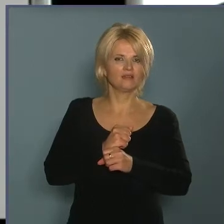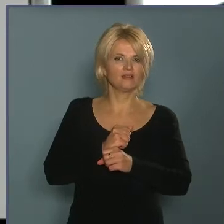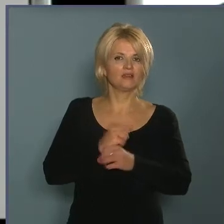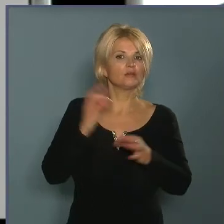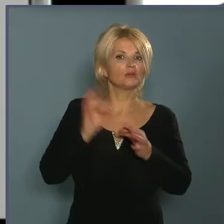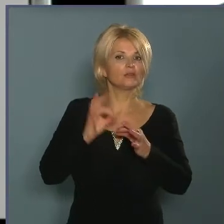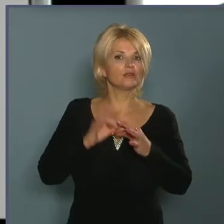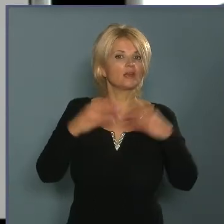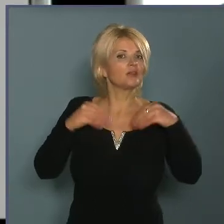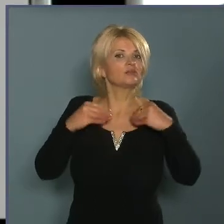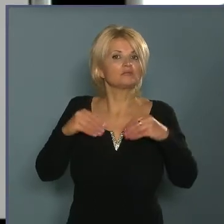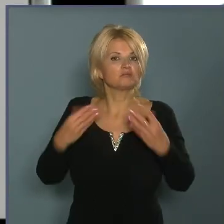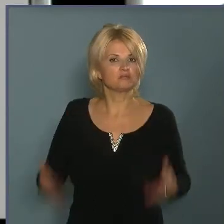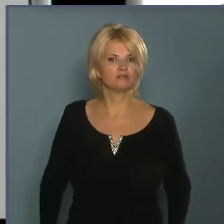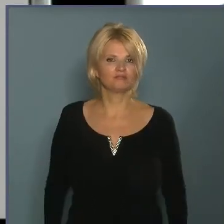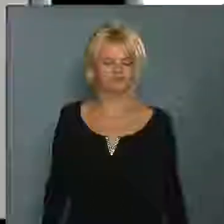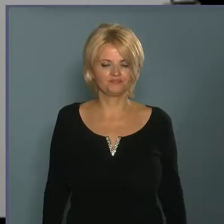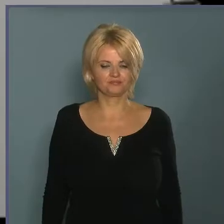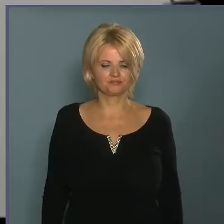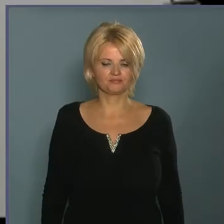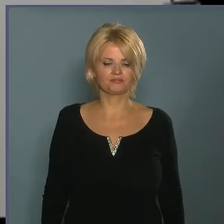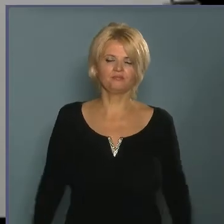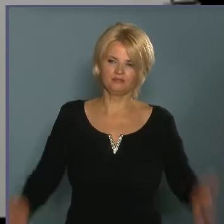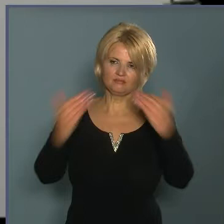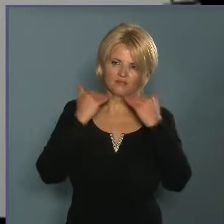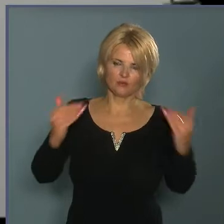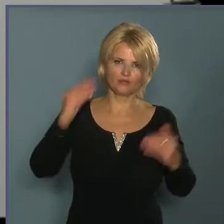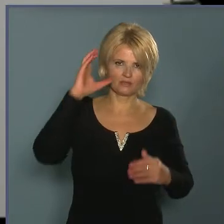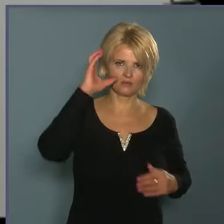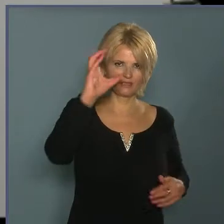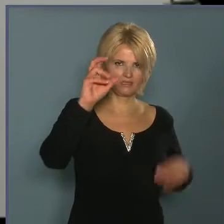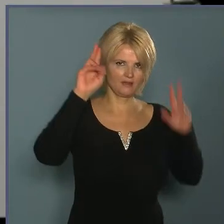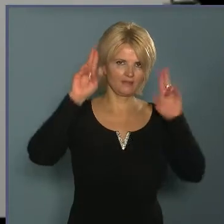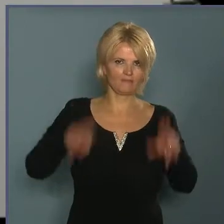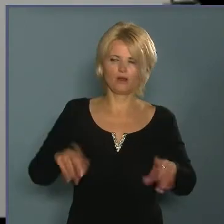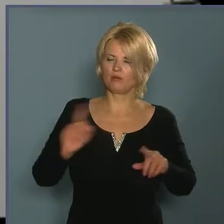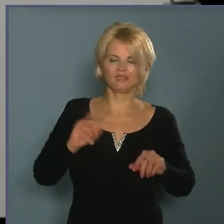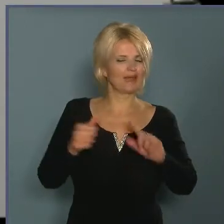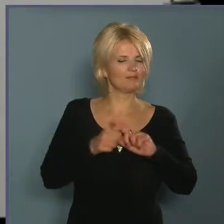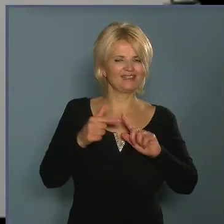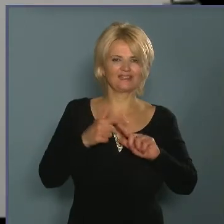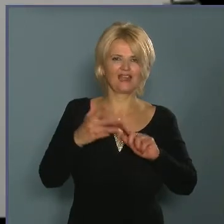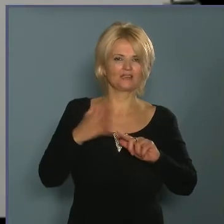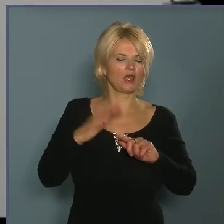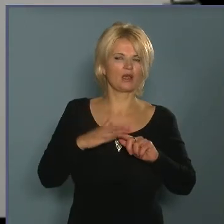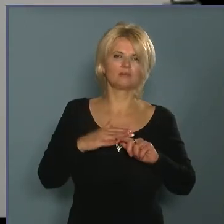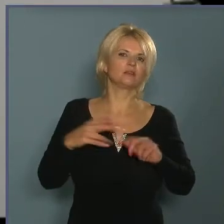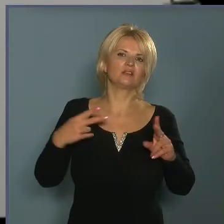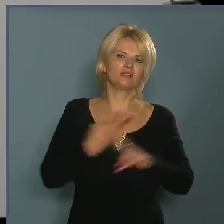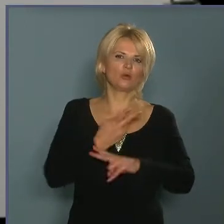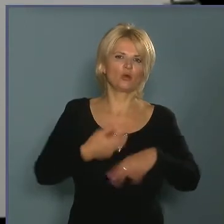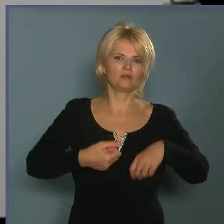történetet tud megosztani velünk kapitányul? Üdvözlöm a nézőket. Valóban nem mindennapi esemény, hál' Istennek maga a